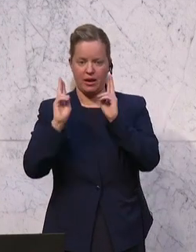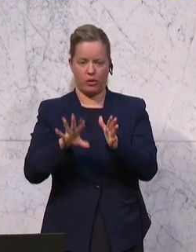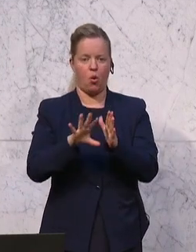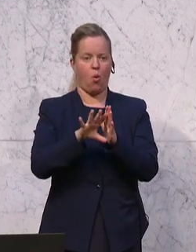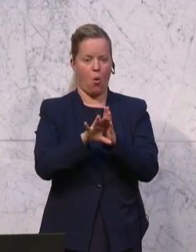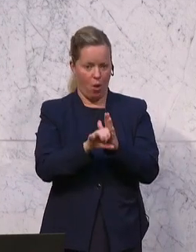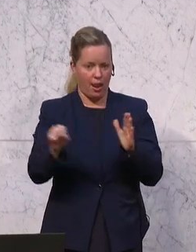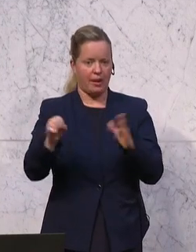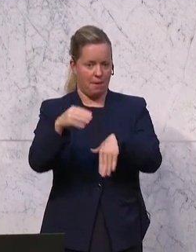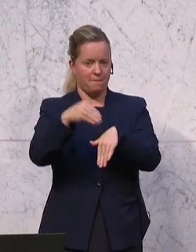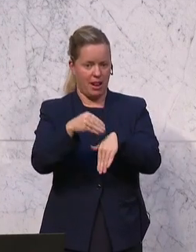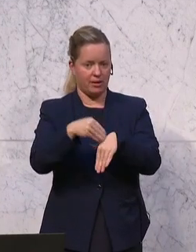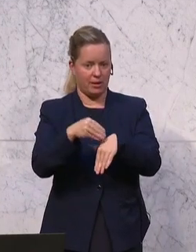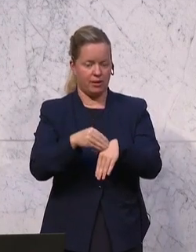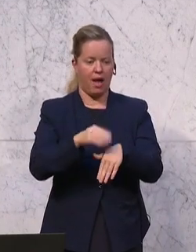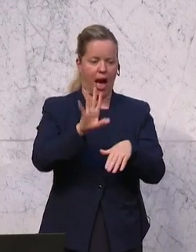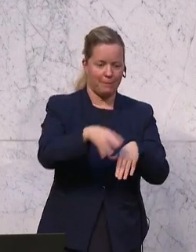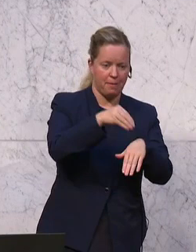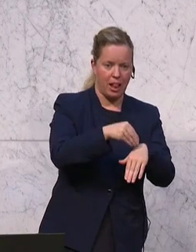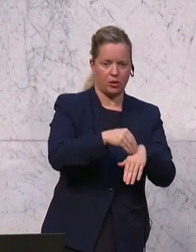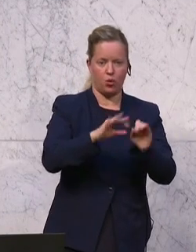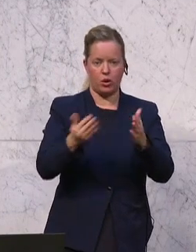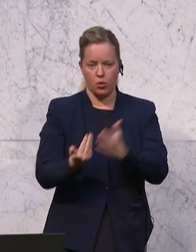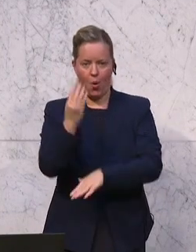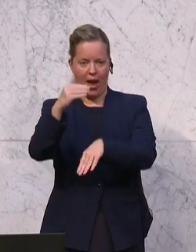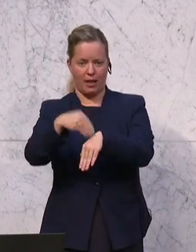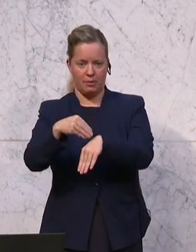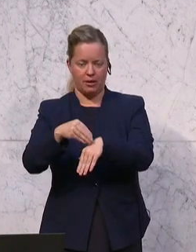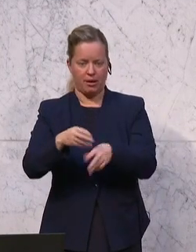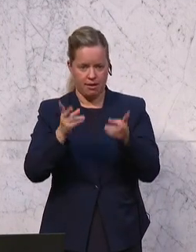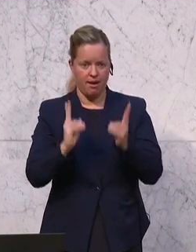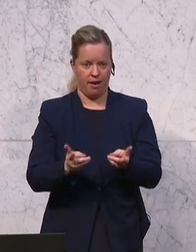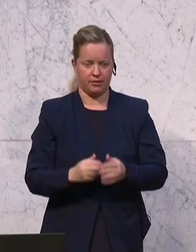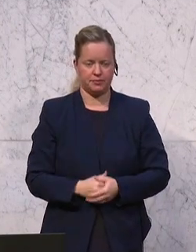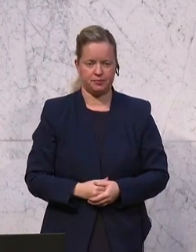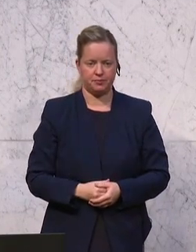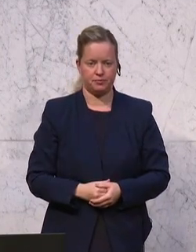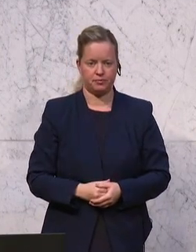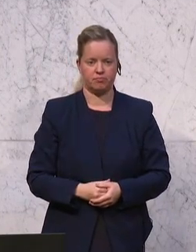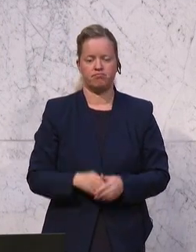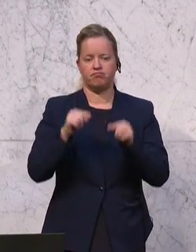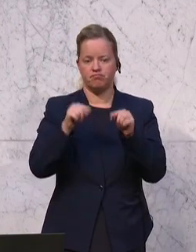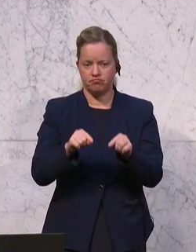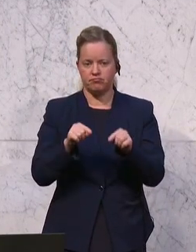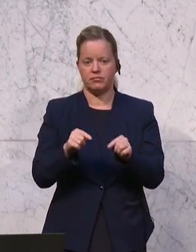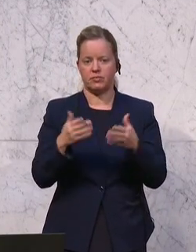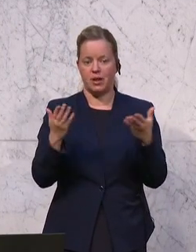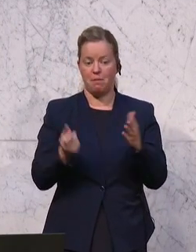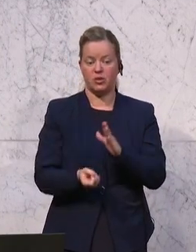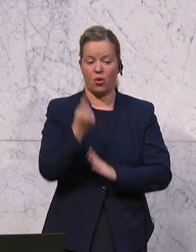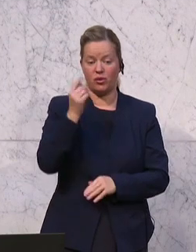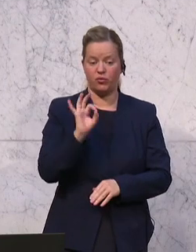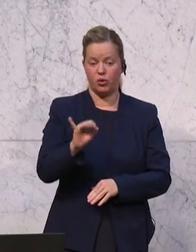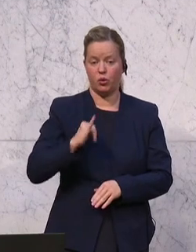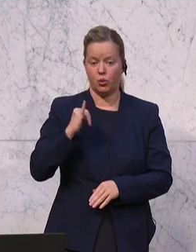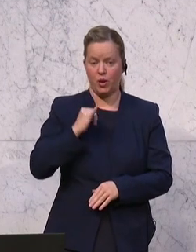melden können, abmelden können oder anmelden können. Und das bringt natürlich vor allem für junge Menschen